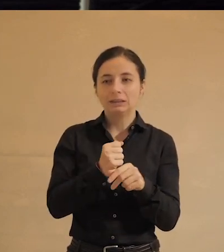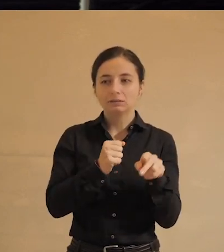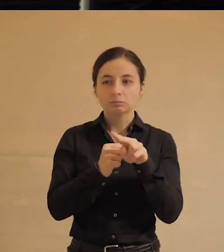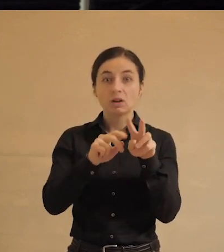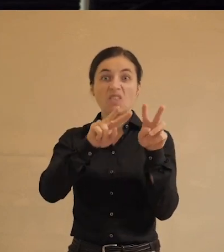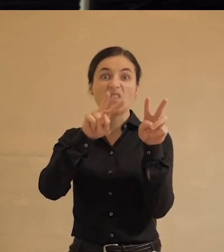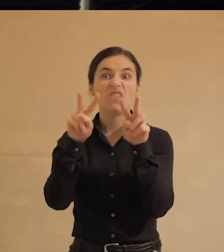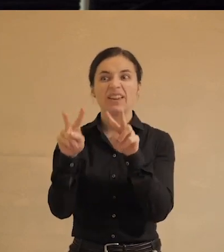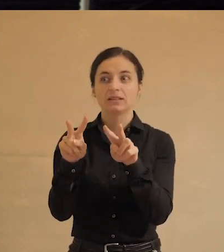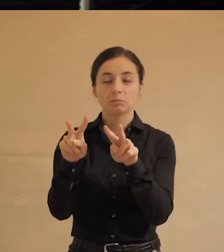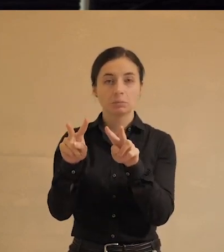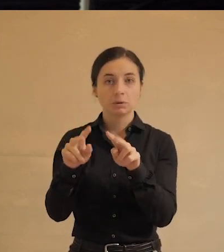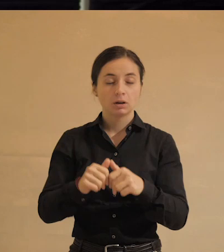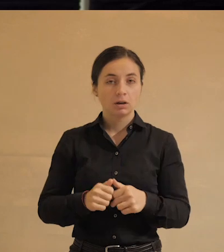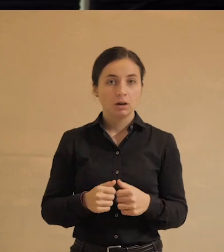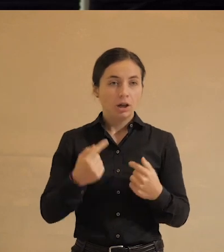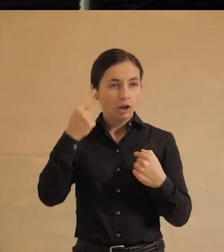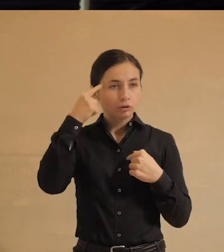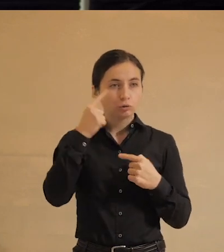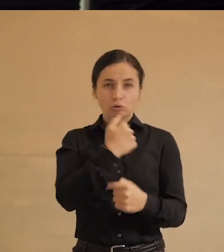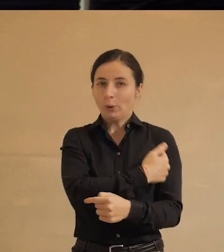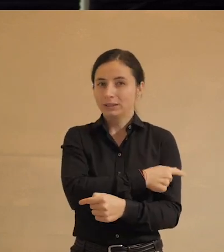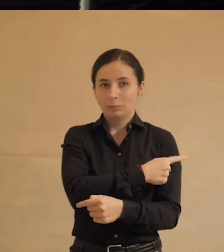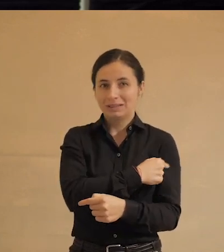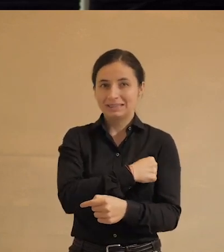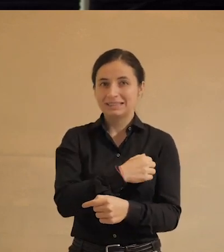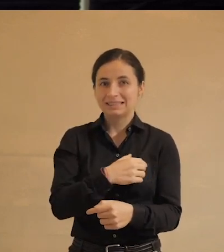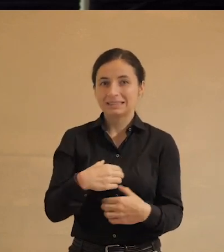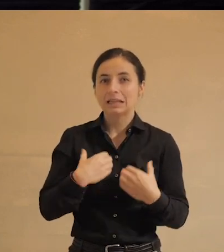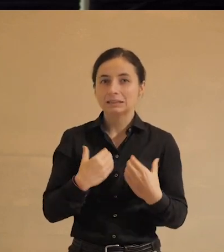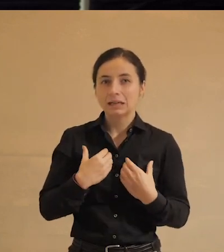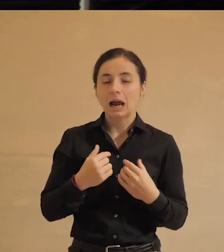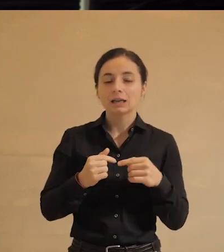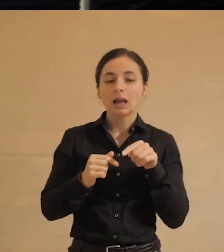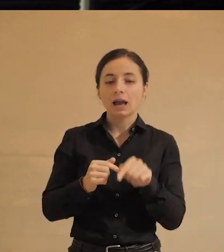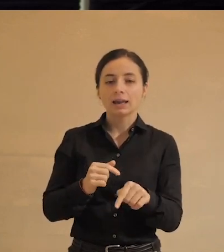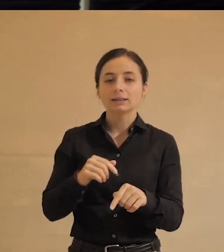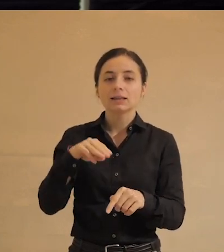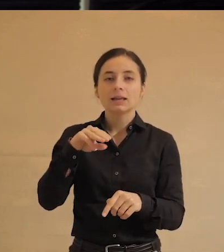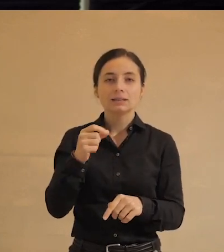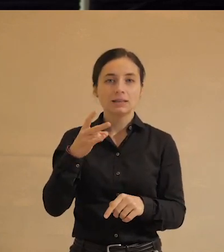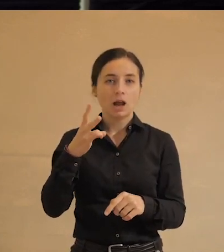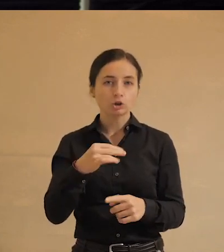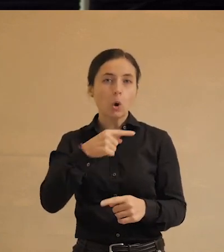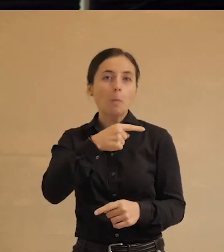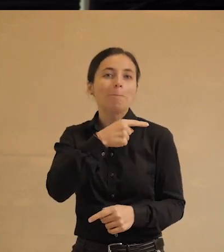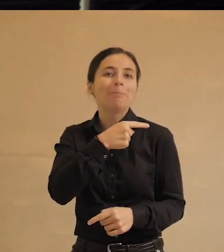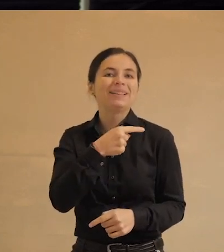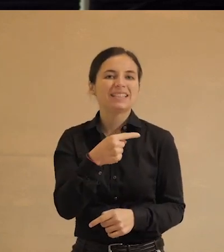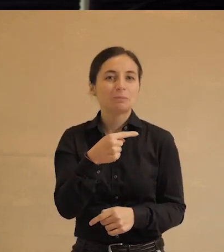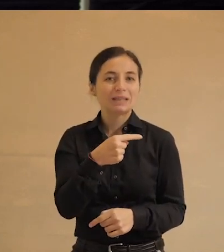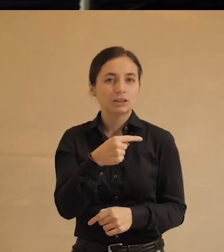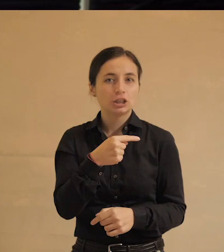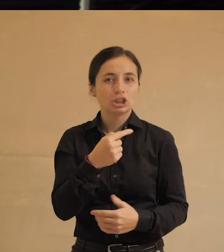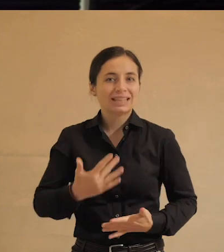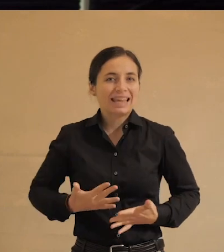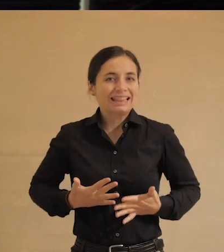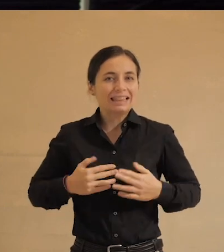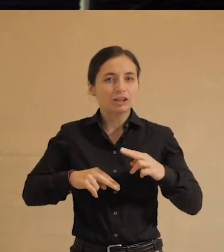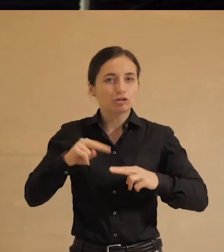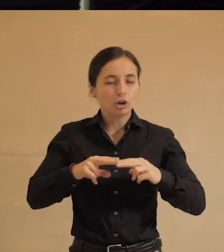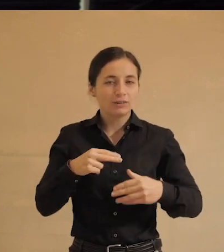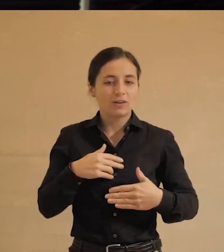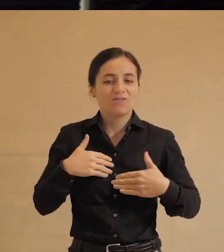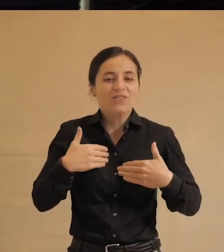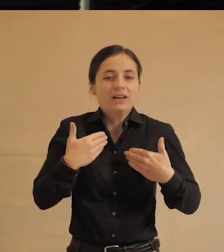видимым. Мне кажется, тут не медицинские страхи, а именно вот эти технопессимистические настроения выражают